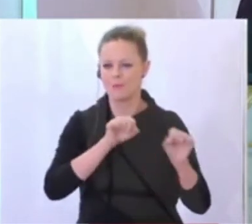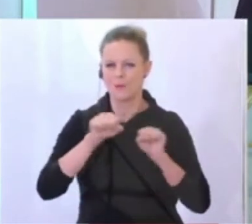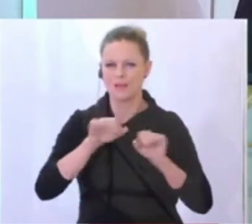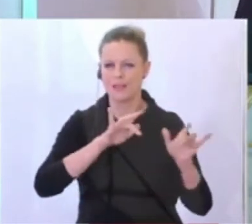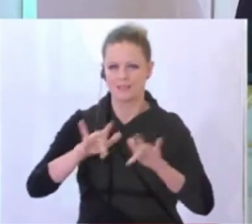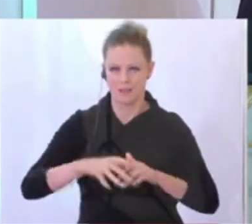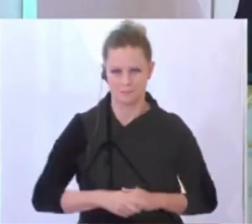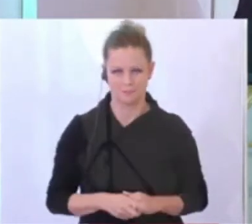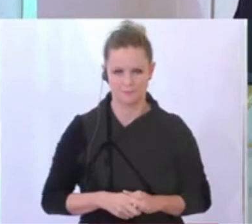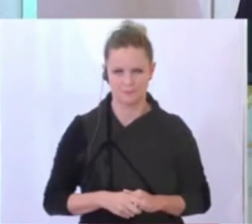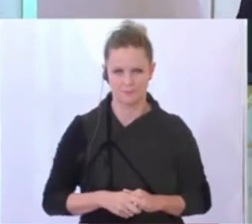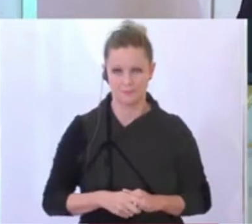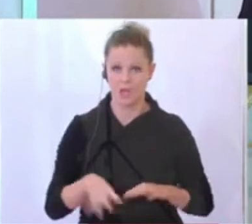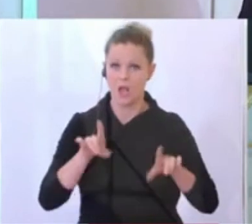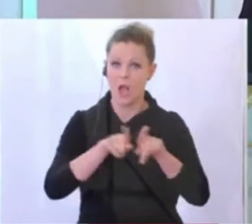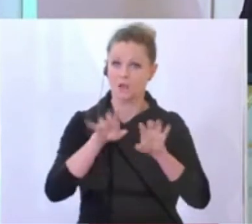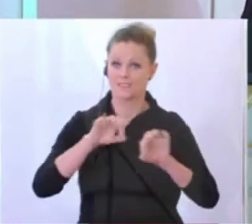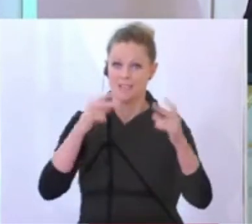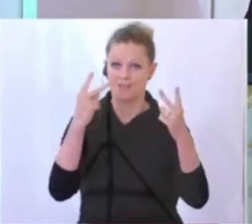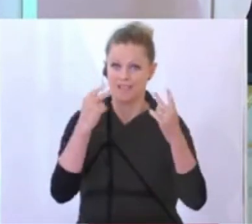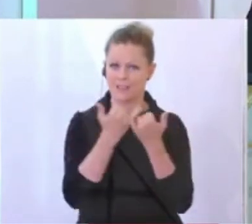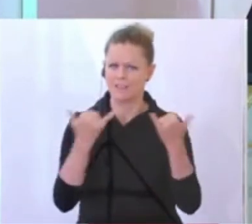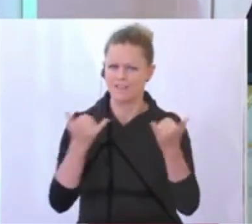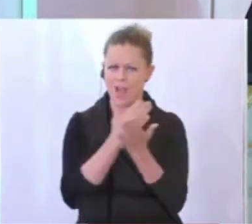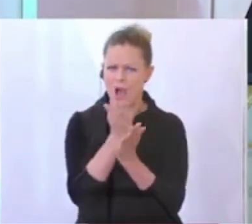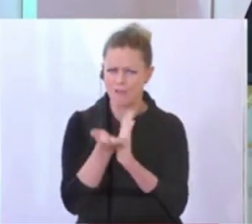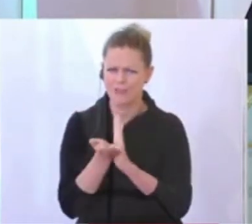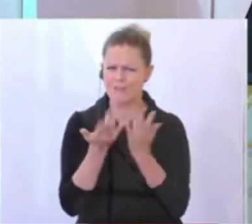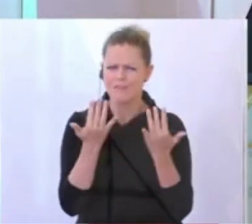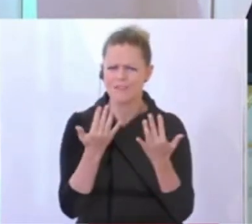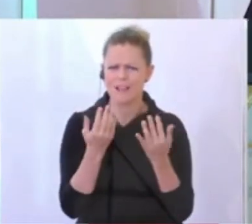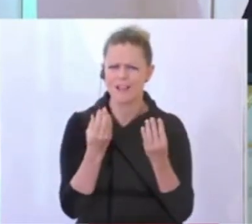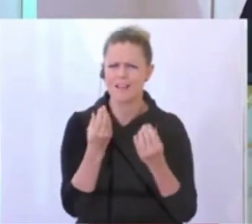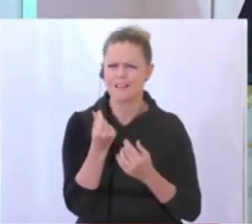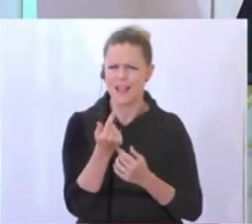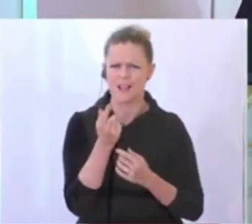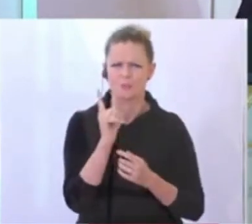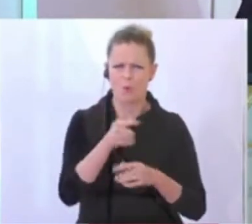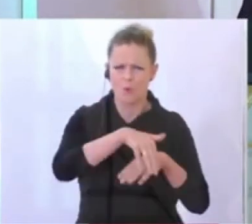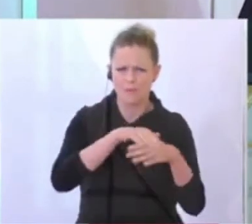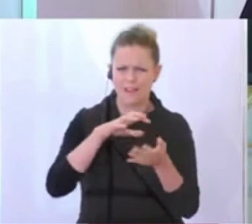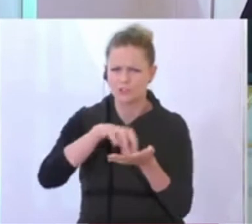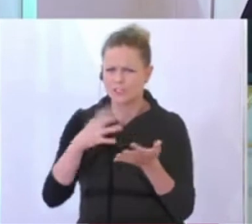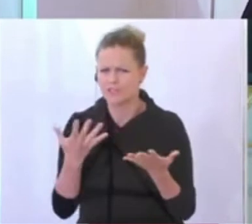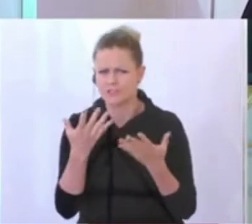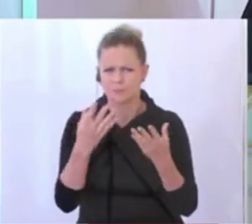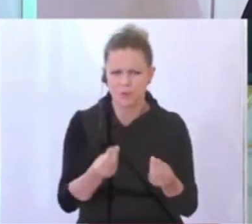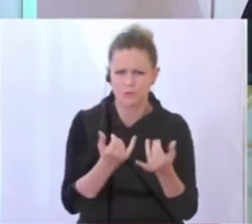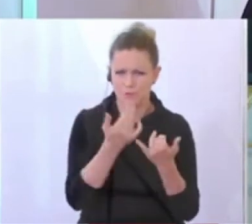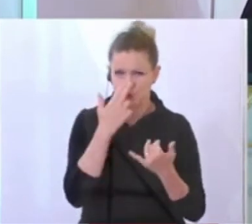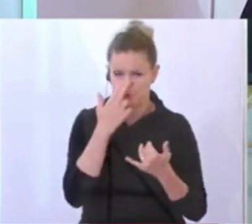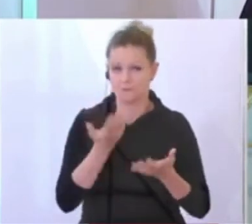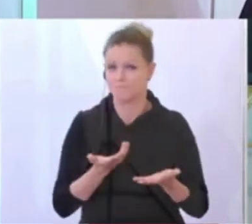besteht. Sehr wichtig, wie ist die Aufschlüsselung, wie viel Geld jede Gemeinde, jede Stadt bekommt. Das